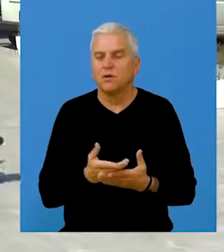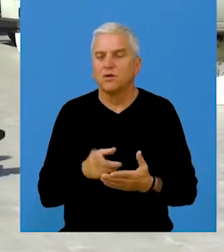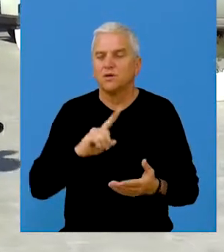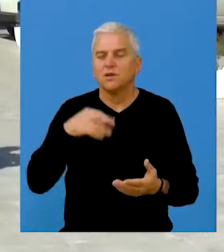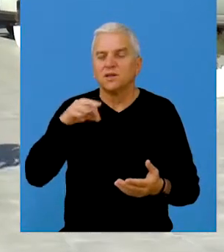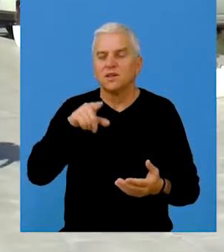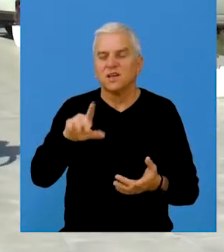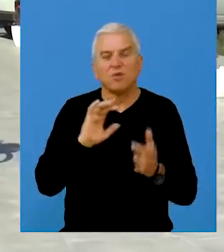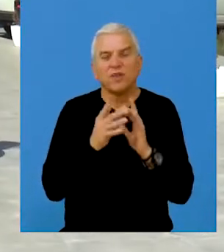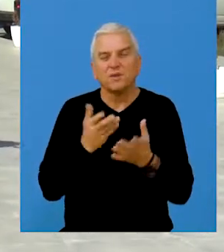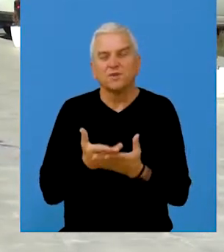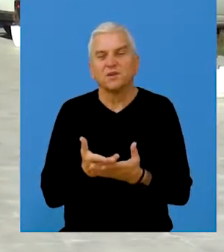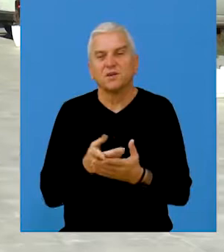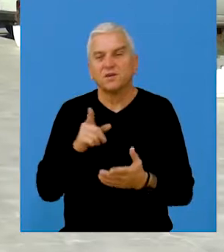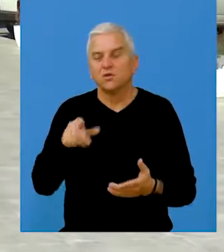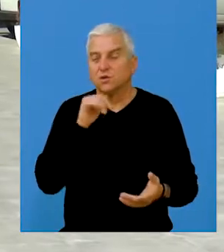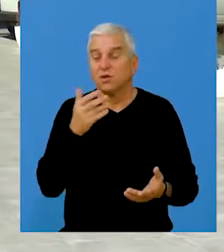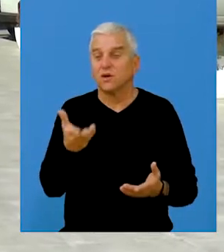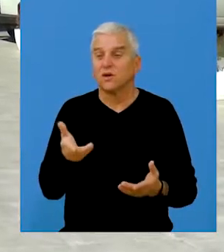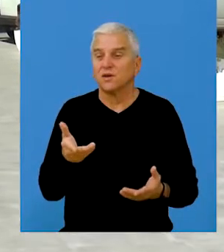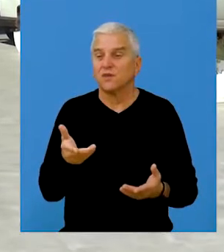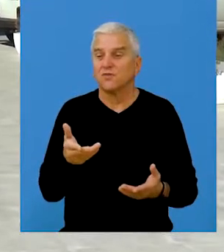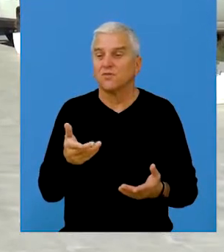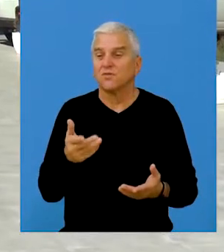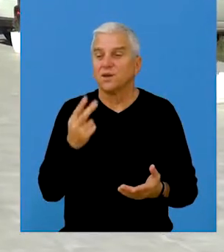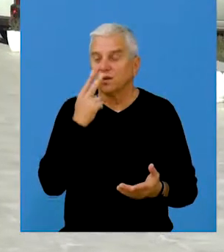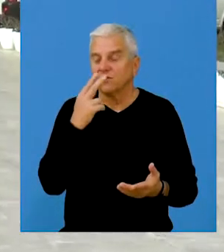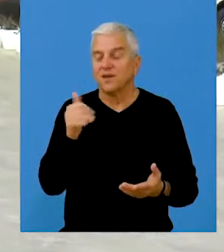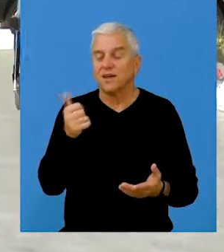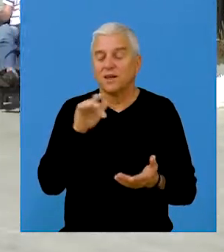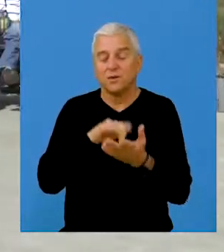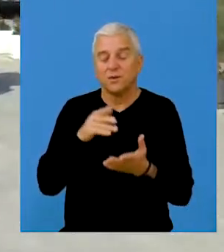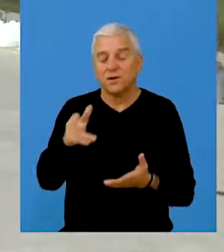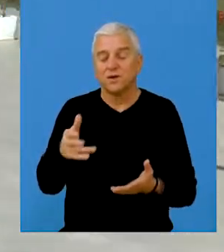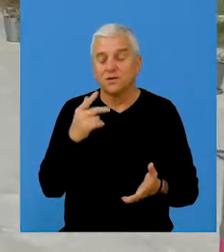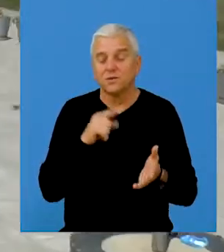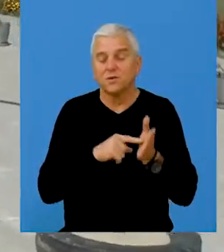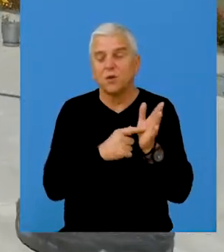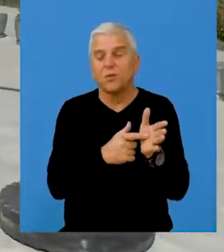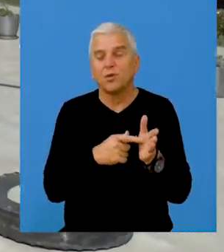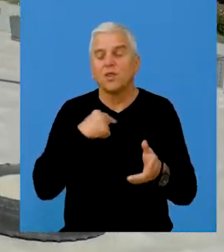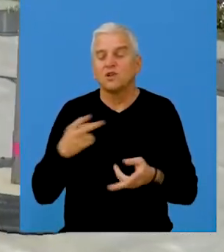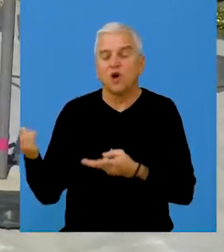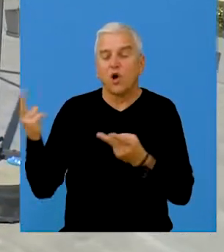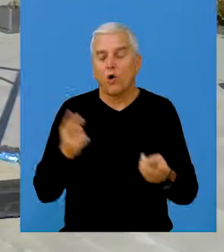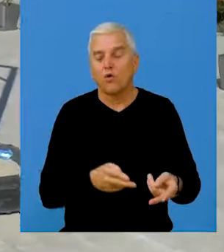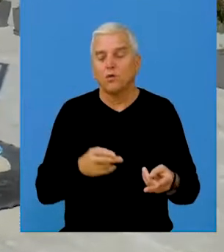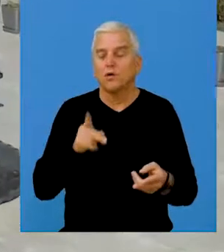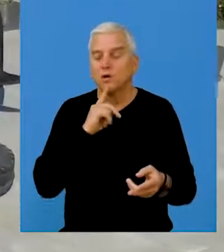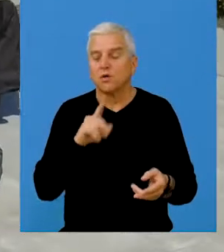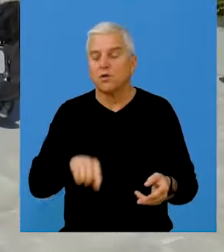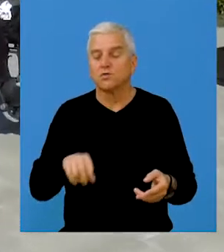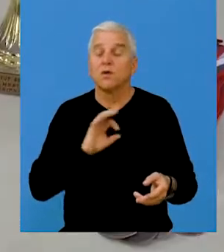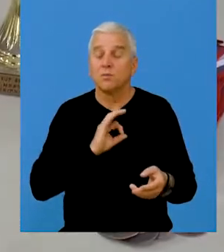sada, nije to samo u pitanju takmičenje, to je u pitanju da jednostavno da se prikaže naše